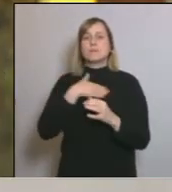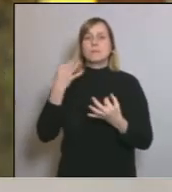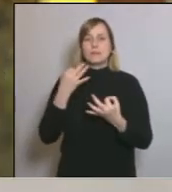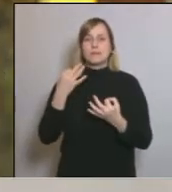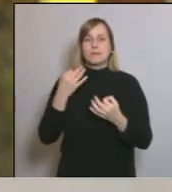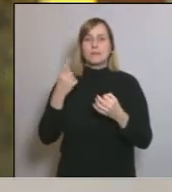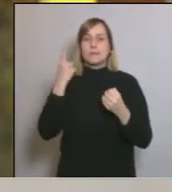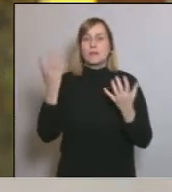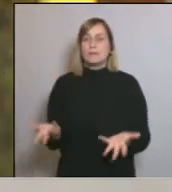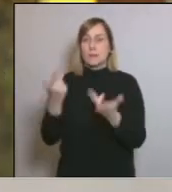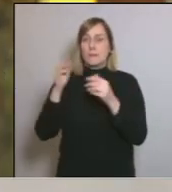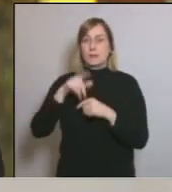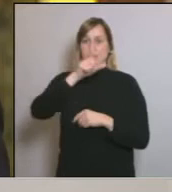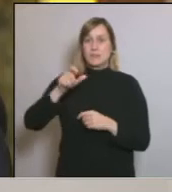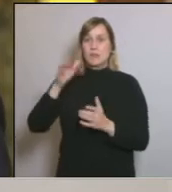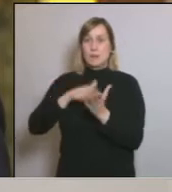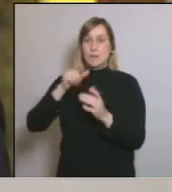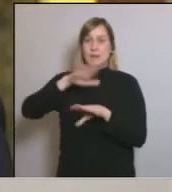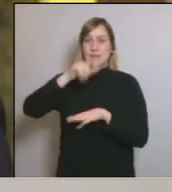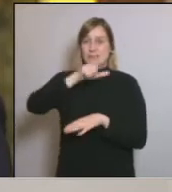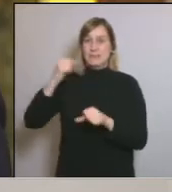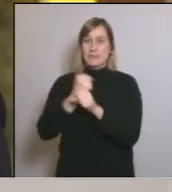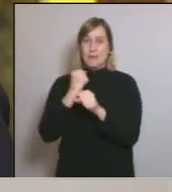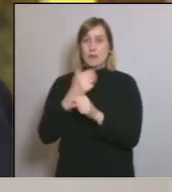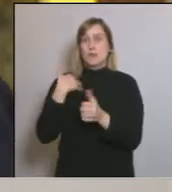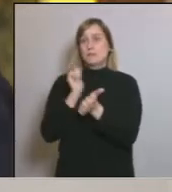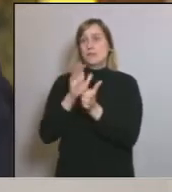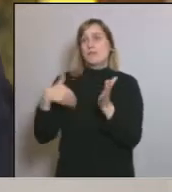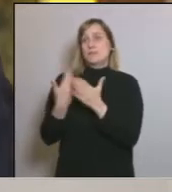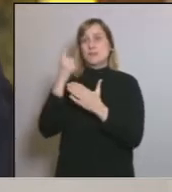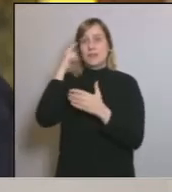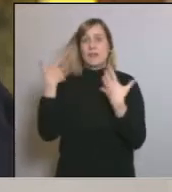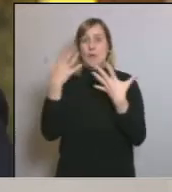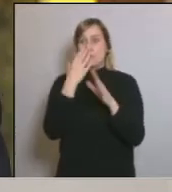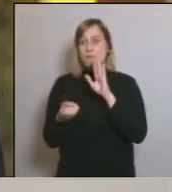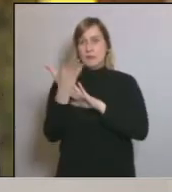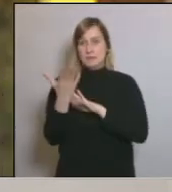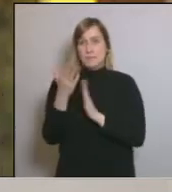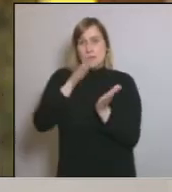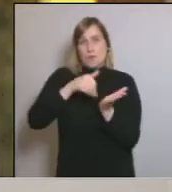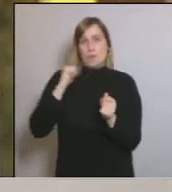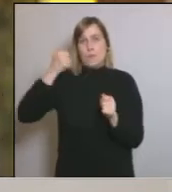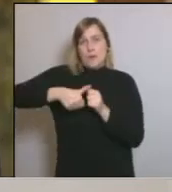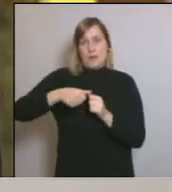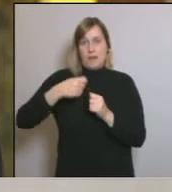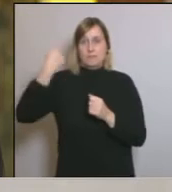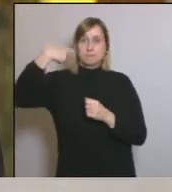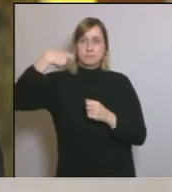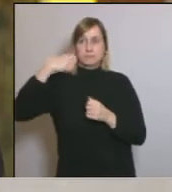brevent perquè els treballadors afectats no hagin d'esperar fins al 10 de maig per cobrar les primeres prestacions.